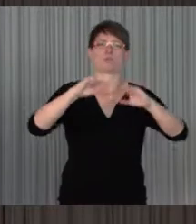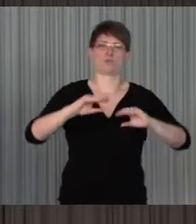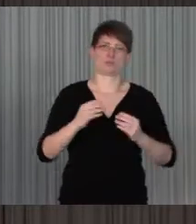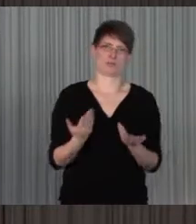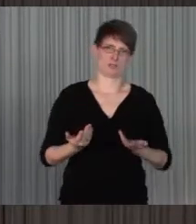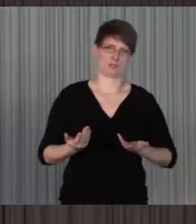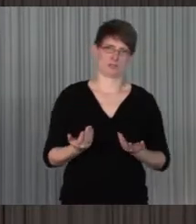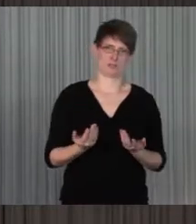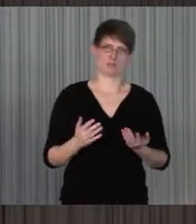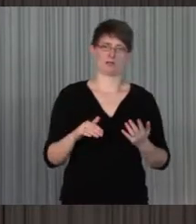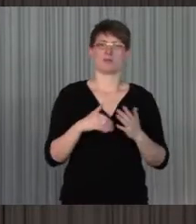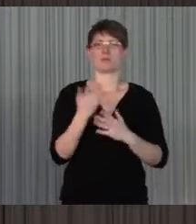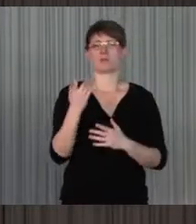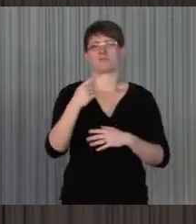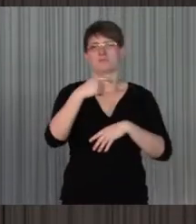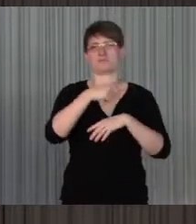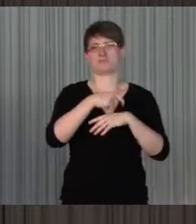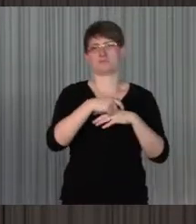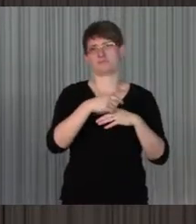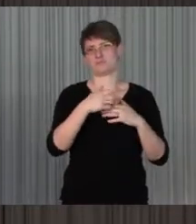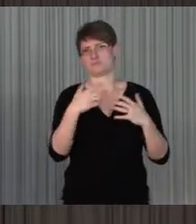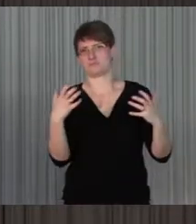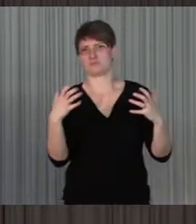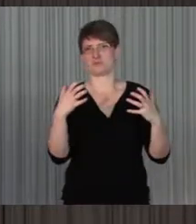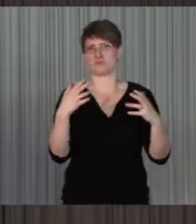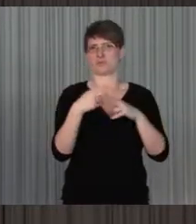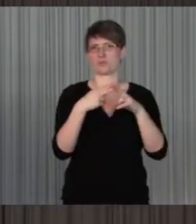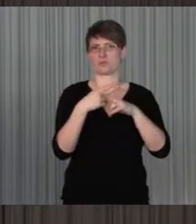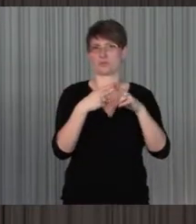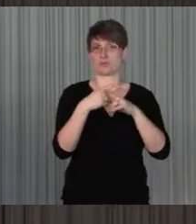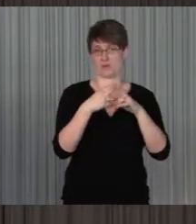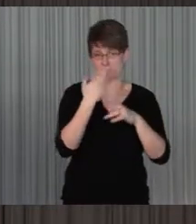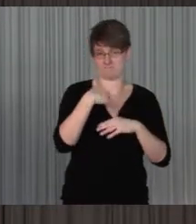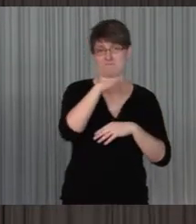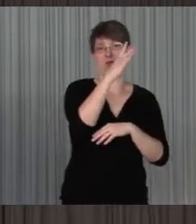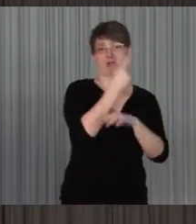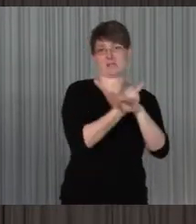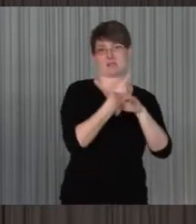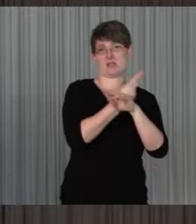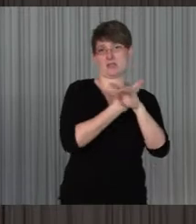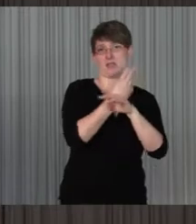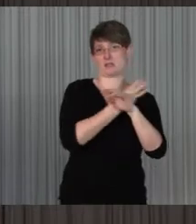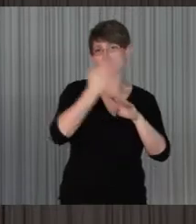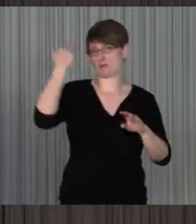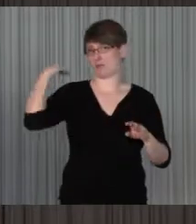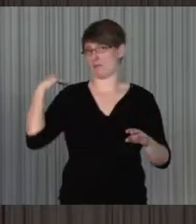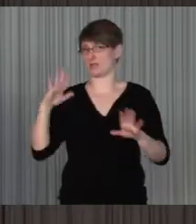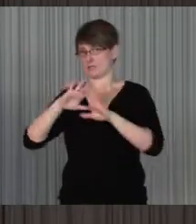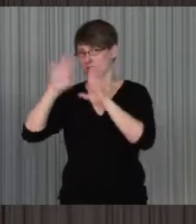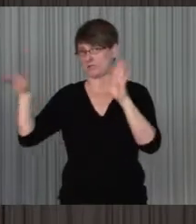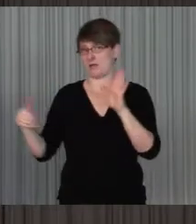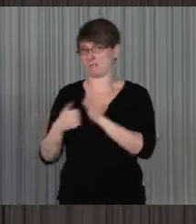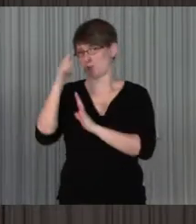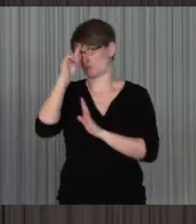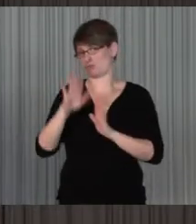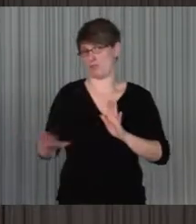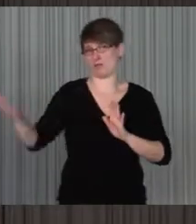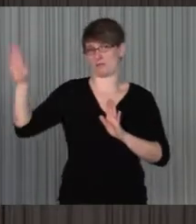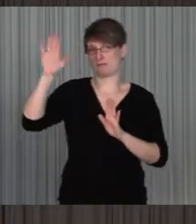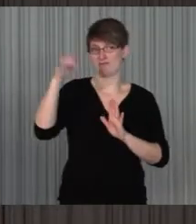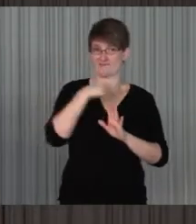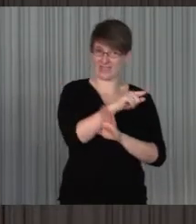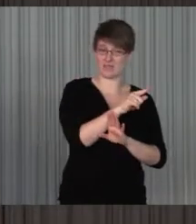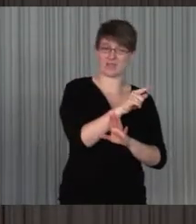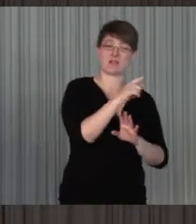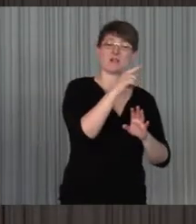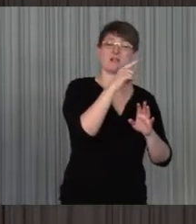Nutzungsdauer der Mehrheit der Befragten war im Durchschnitt auch höher als die damals der Gesamtbevölkerung. Also wenn Sie das erkannt